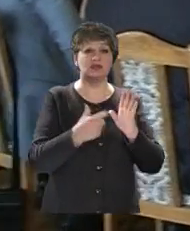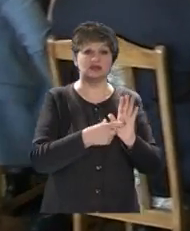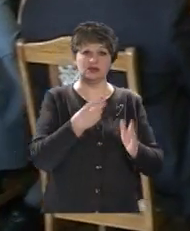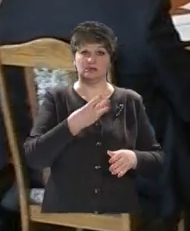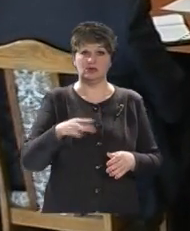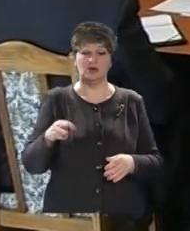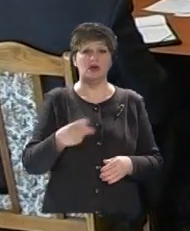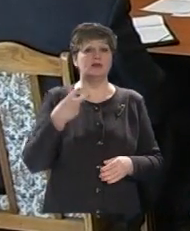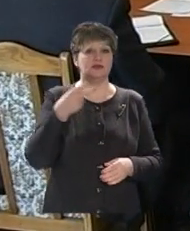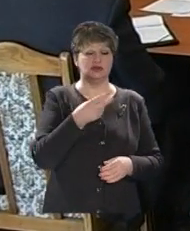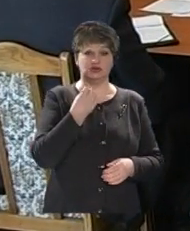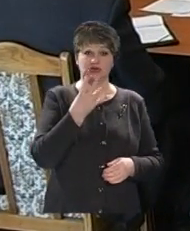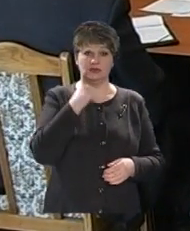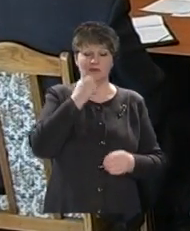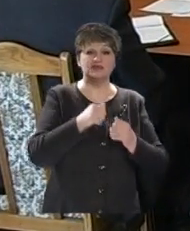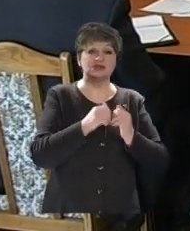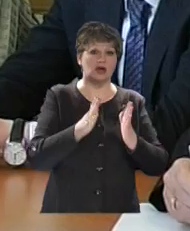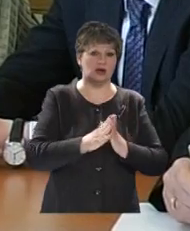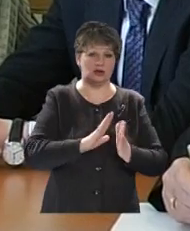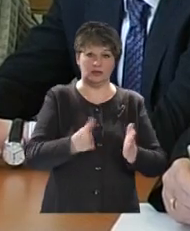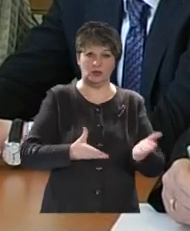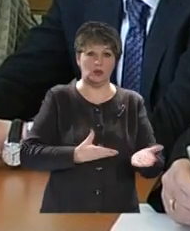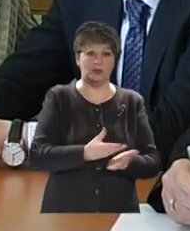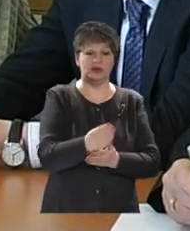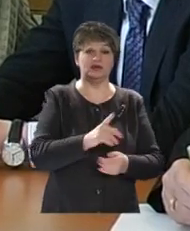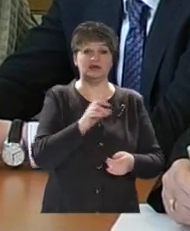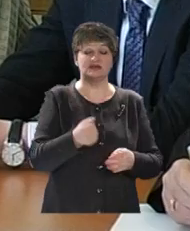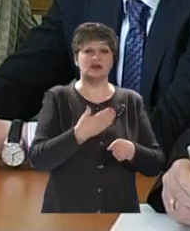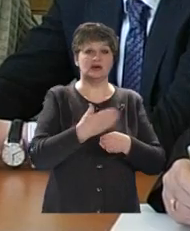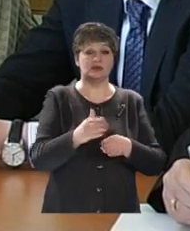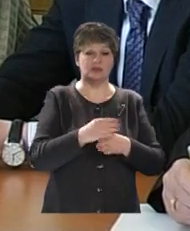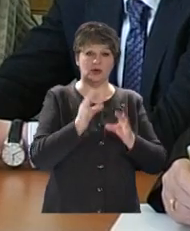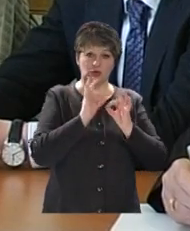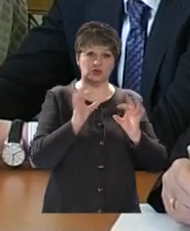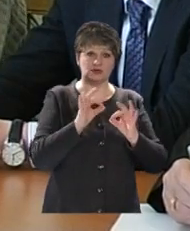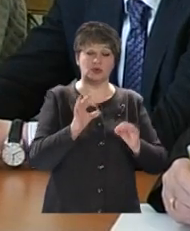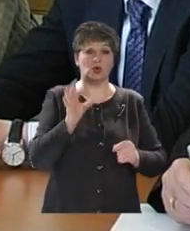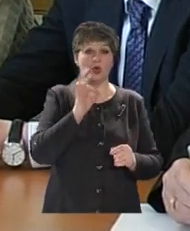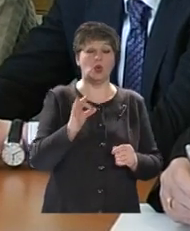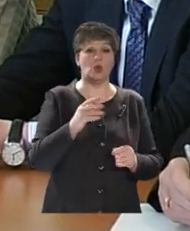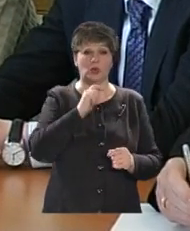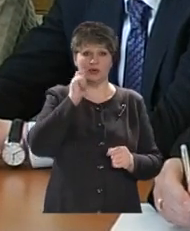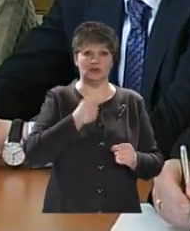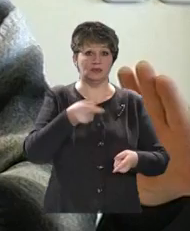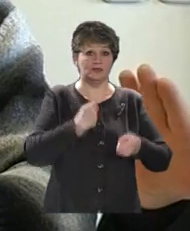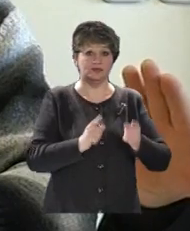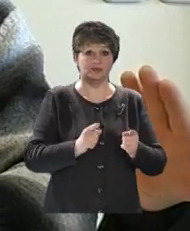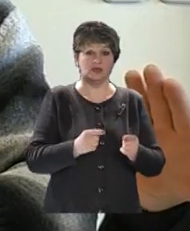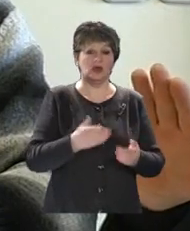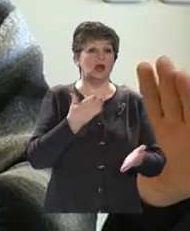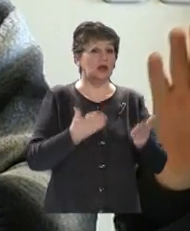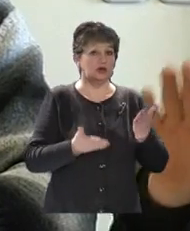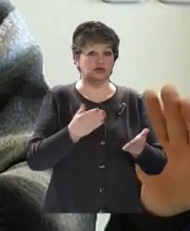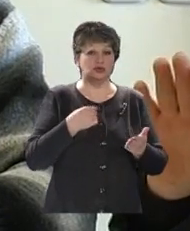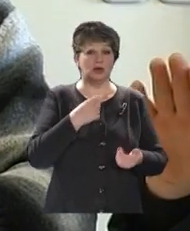мільйонів гривень, а у 2014-му взагалі не сплатили внесок за тіло кредиту, розповідають про українські реалії. Якщо вести